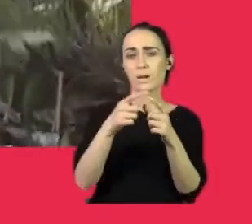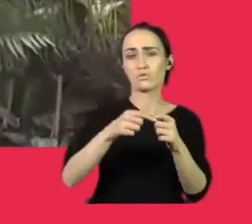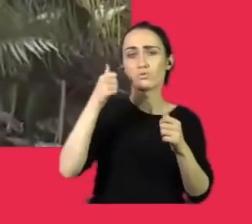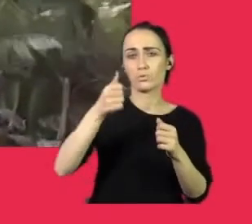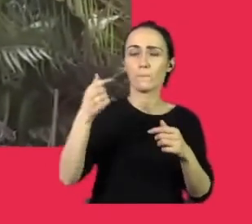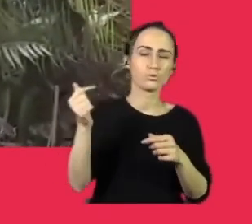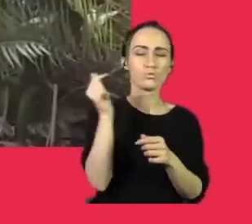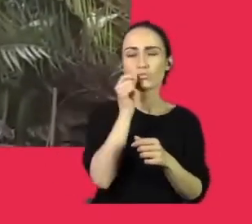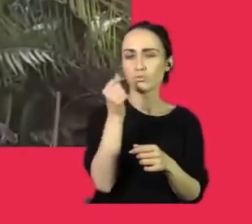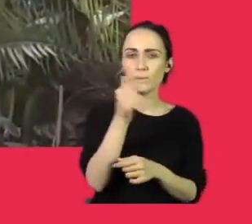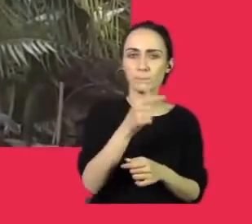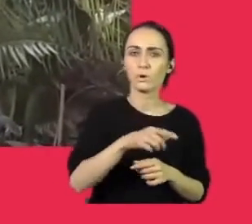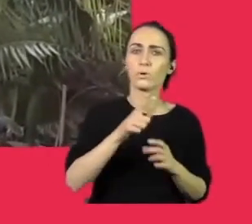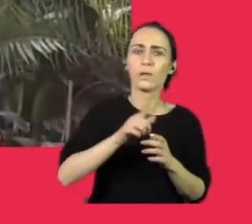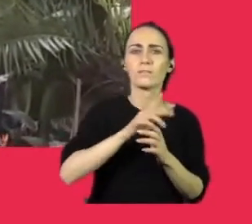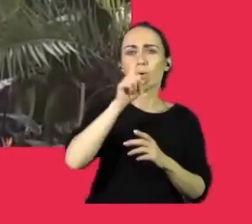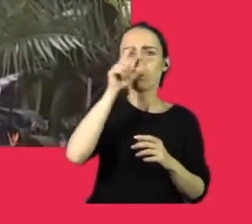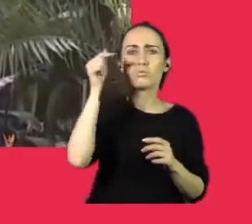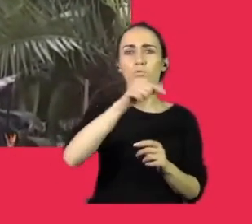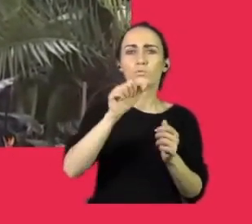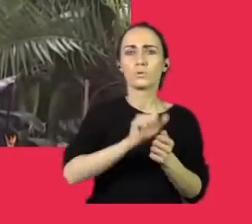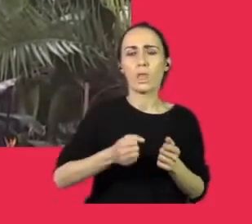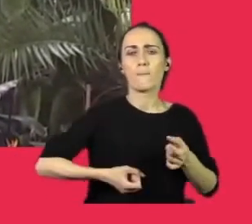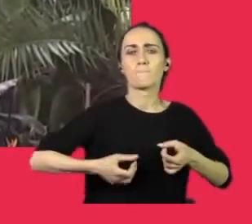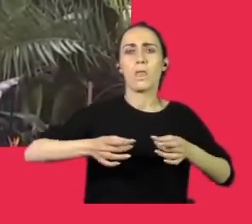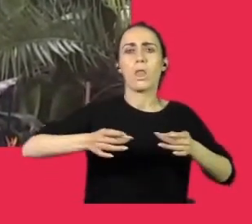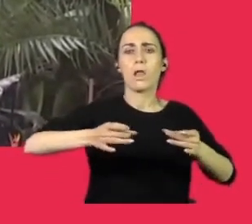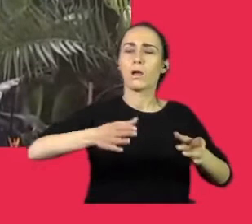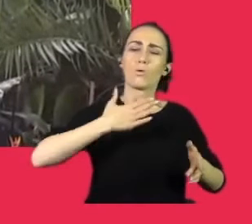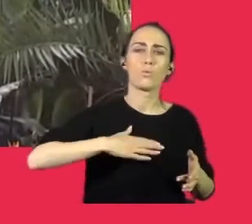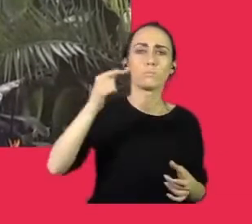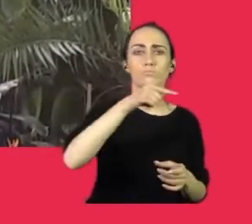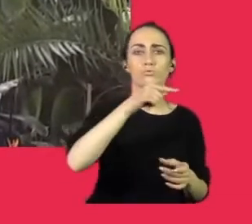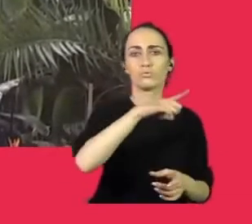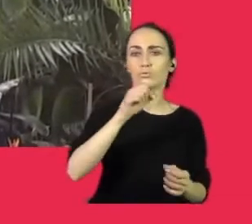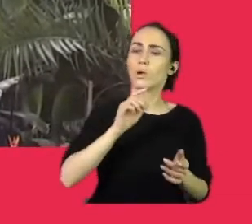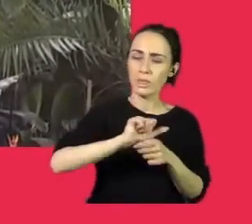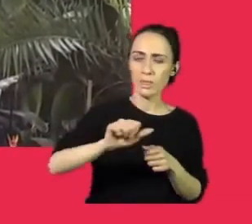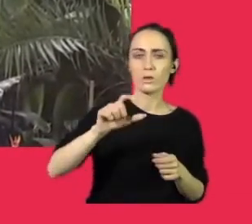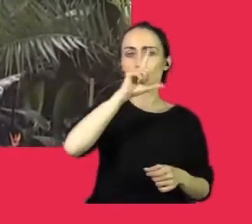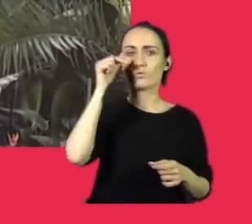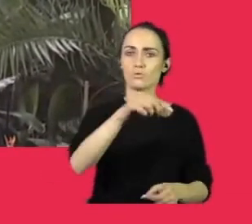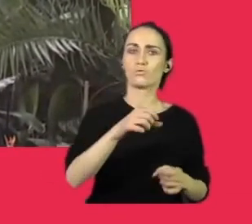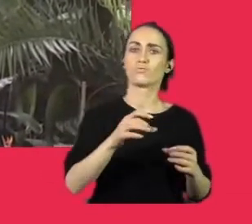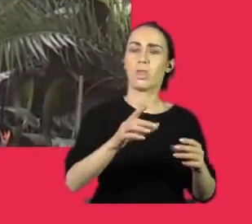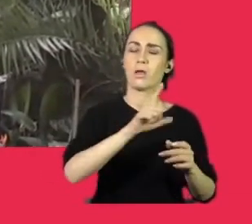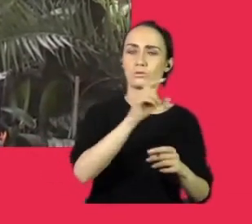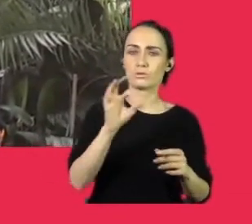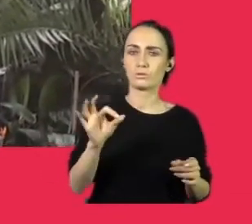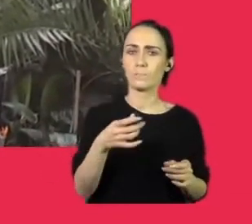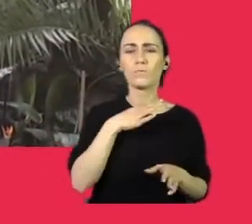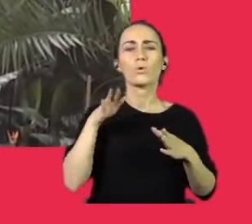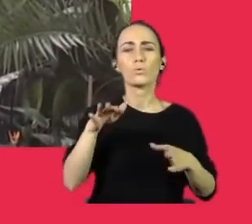jogging. Dlatego, że jest to fajne, zielone, spokojne miejsce i ciche. Mówi pan, że coraz więcej